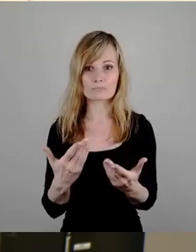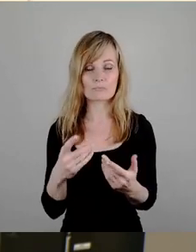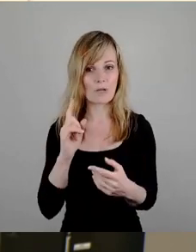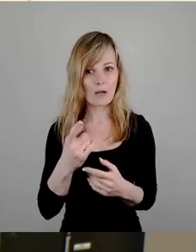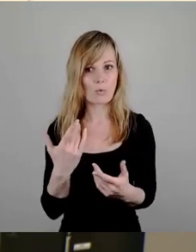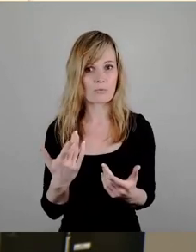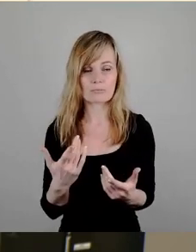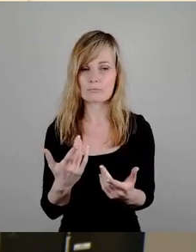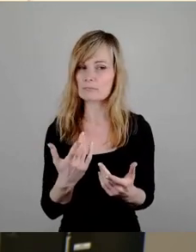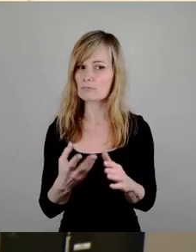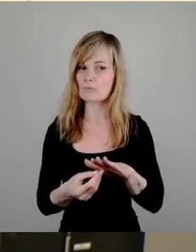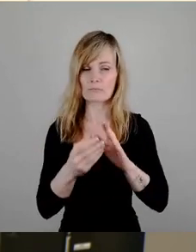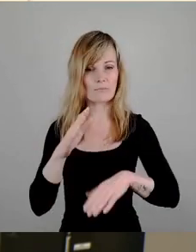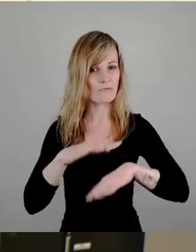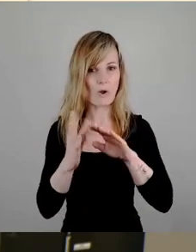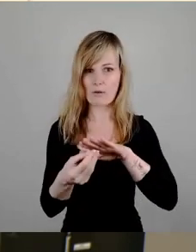unterstützenswert ist